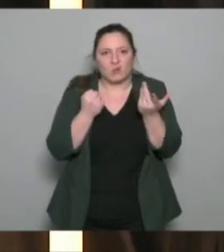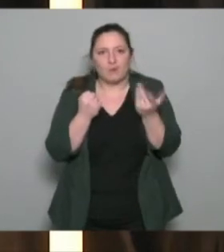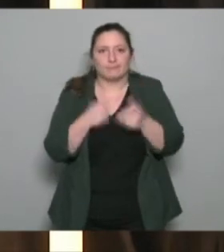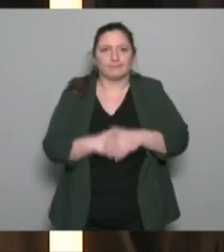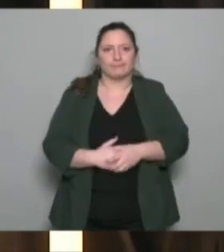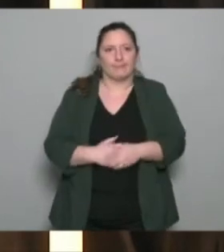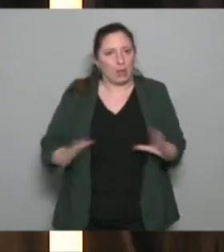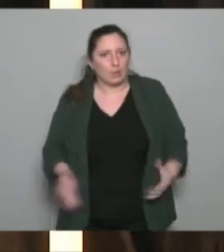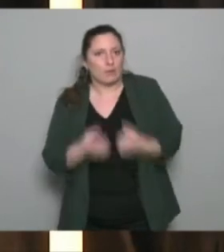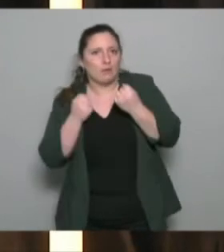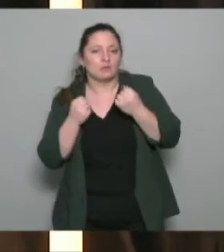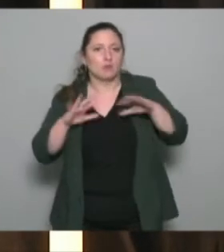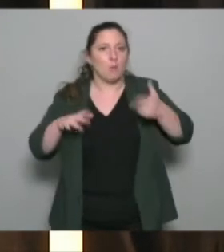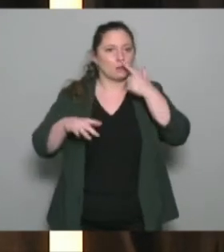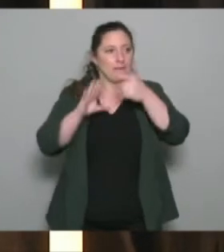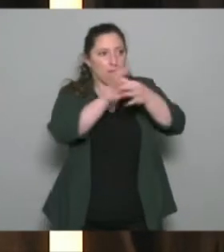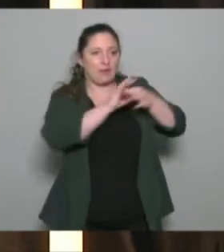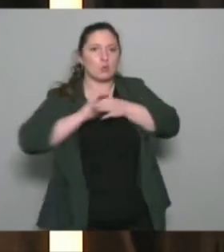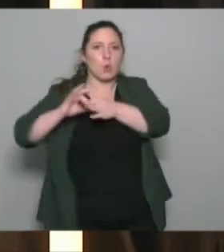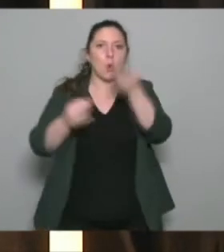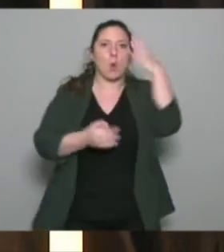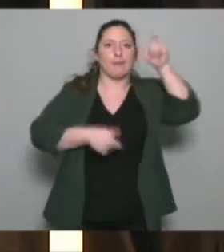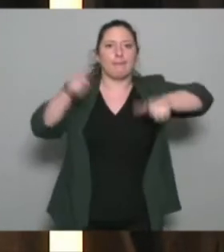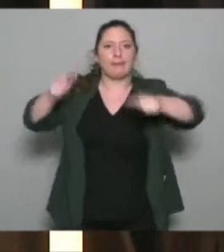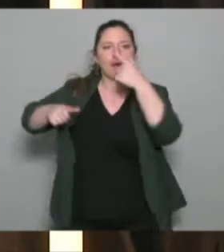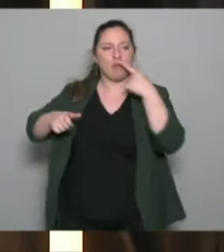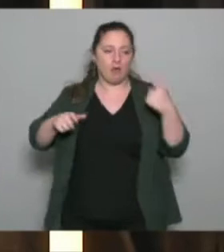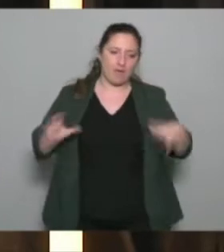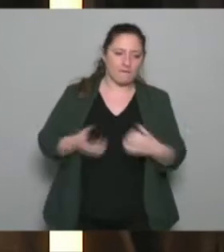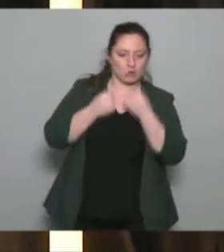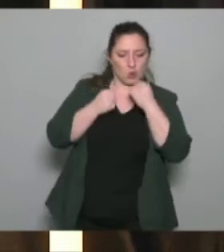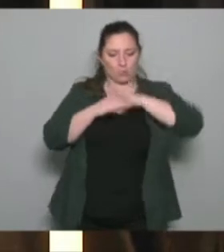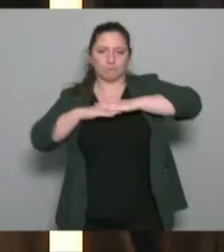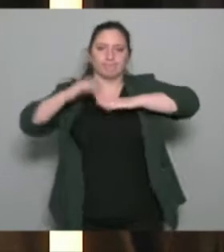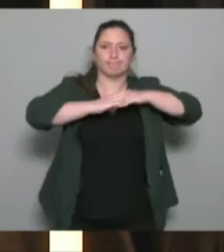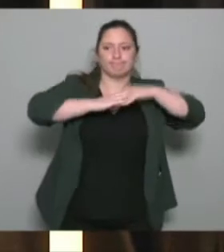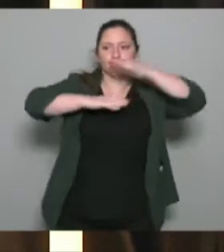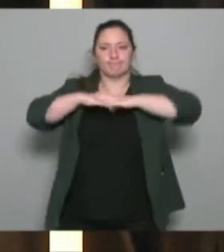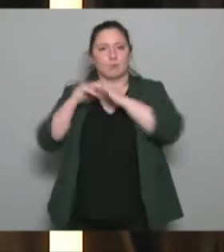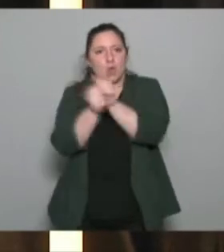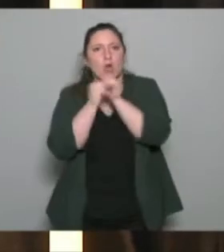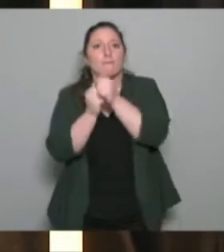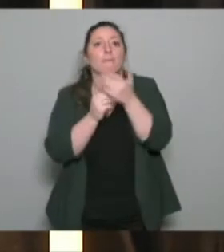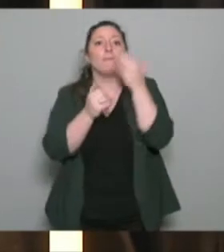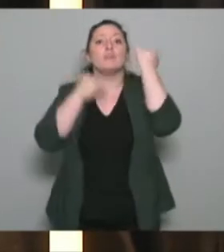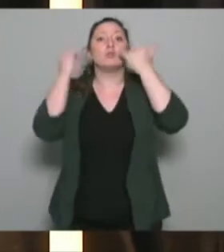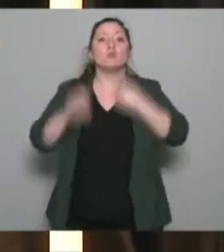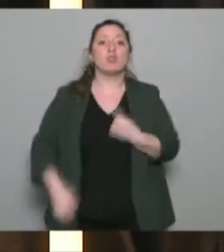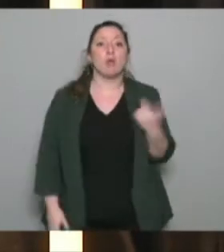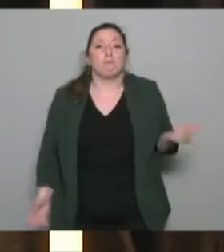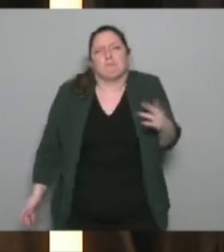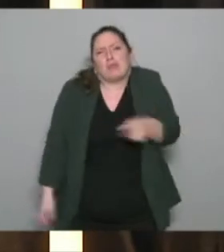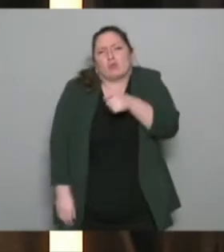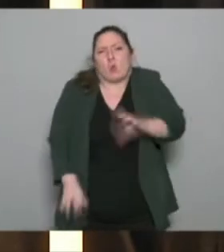compétence, elle se construit par rapport aux autres. On évalue sa compétence par rapport à l'autre. Si on est tout seul, on est toujours compétent.